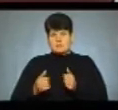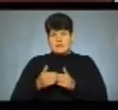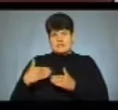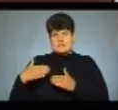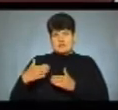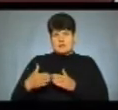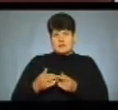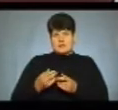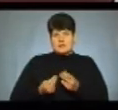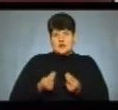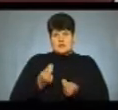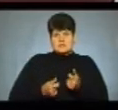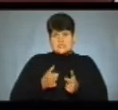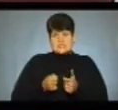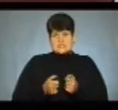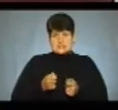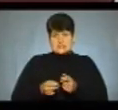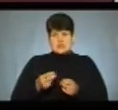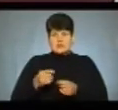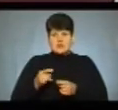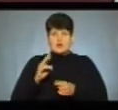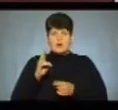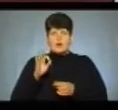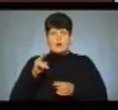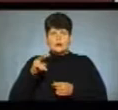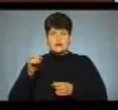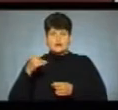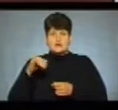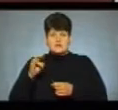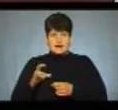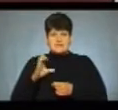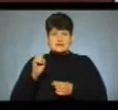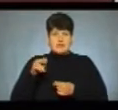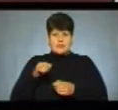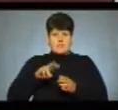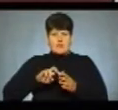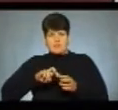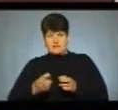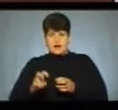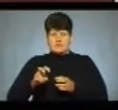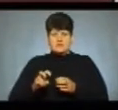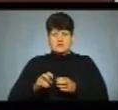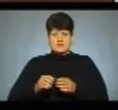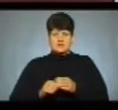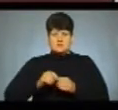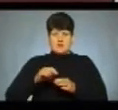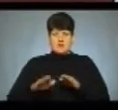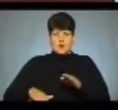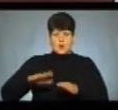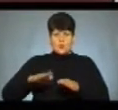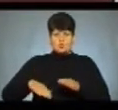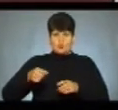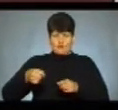дверей та гралася з телефоном. Між селом Колодіївка та Скалатом колосу автобуса потрапило в яму. Неповнолітня зачепила ручку від дверей, і вони